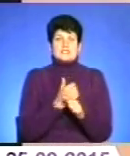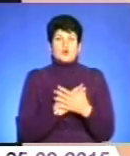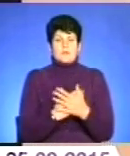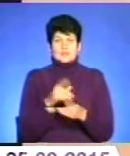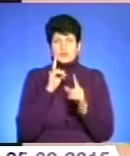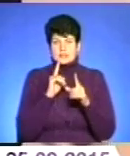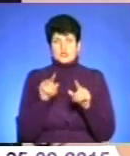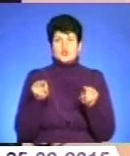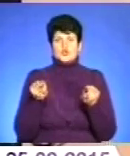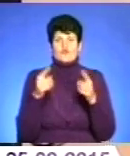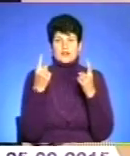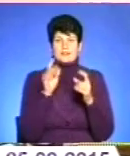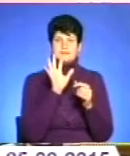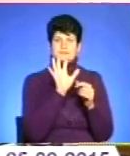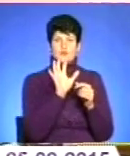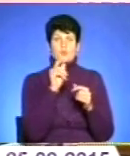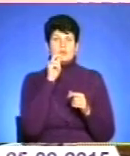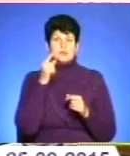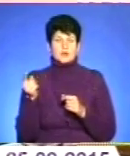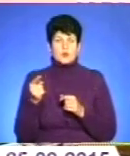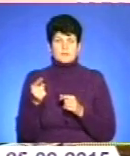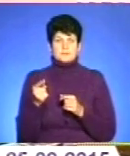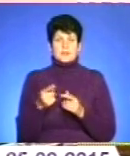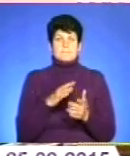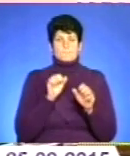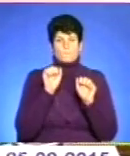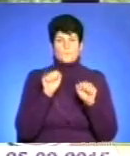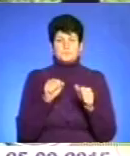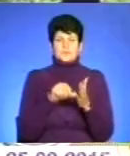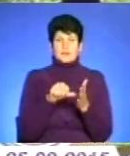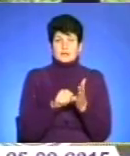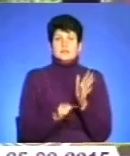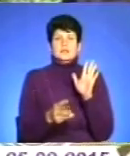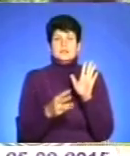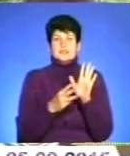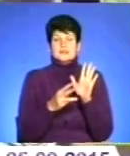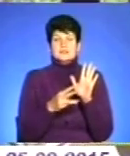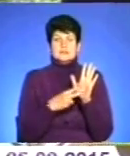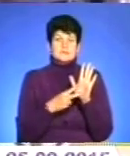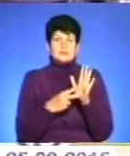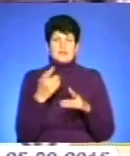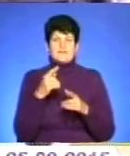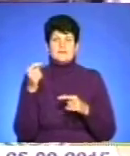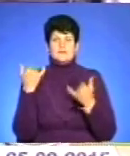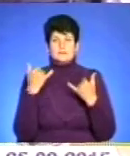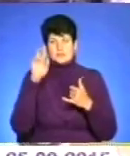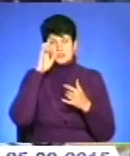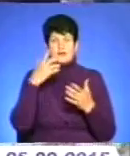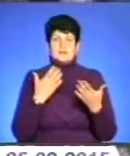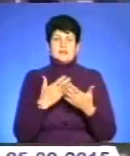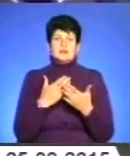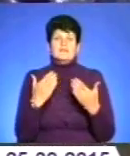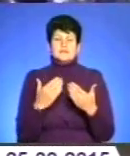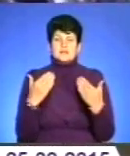логотип Тернопілля. Потенціал туристичної індустрії представили на восьми міжнародних та вітчизняних виставках. У Збаражі традиційно